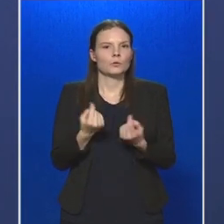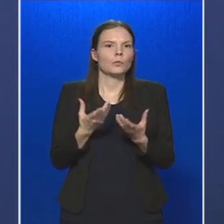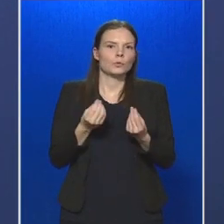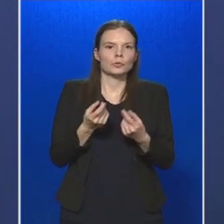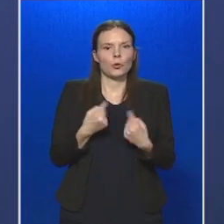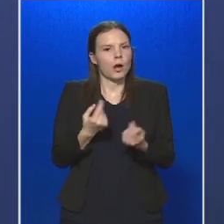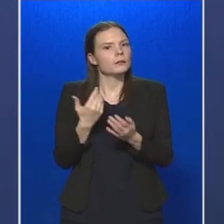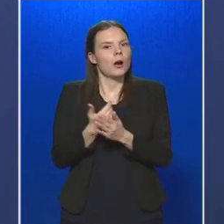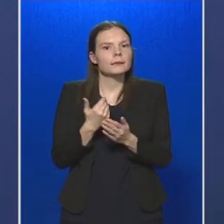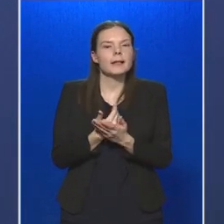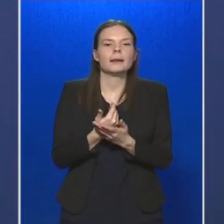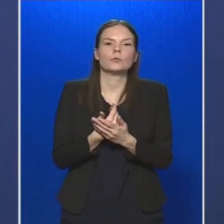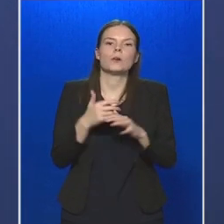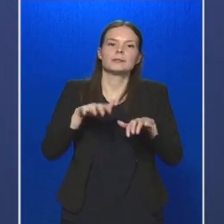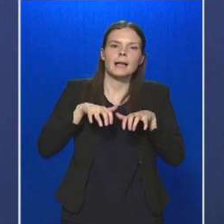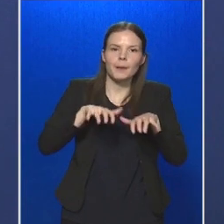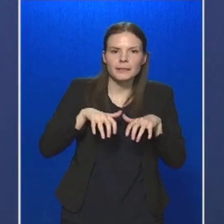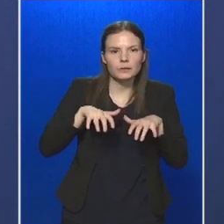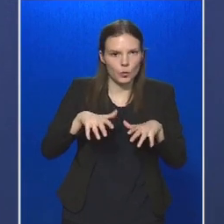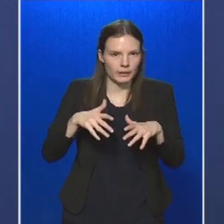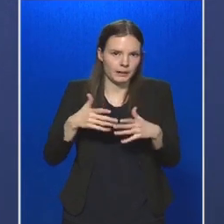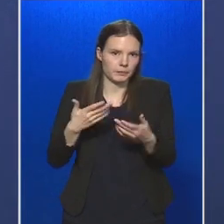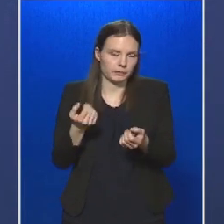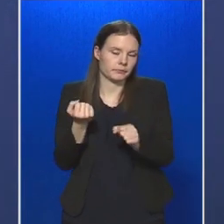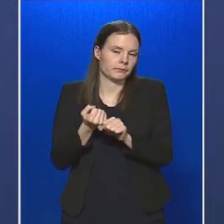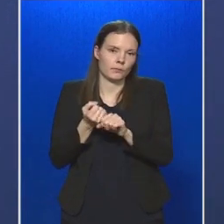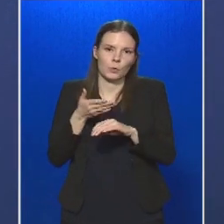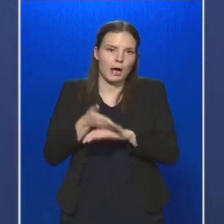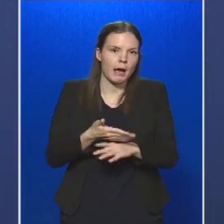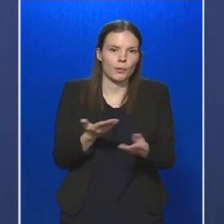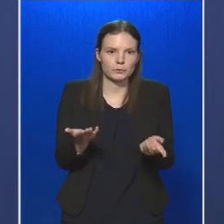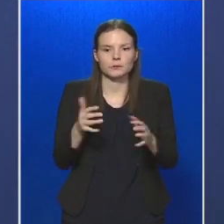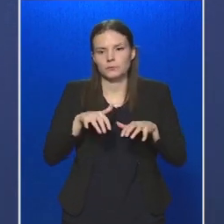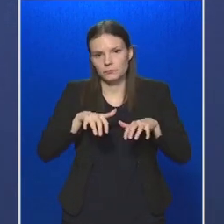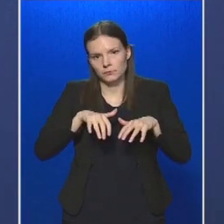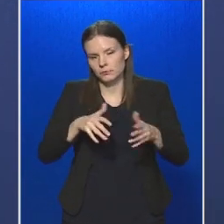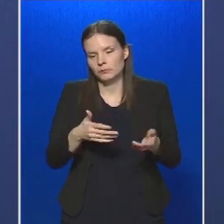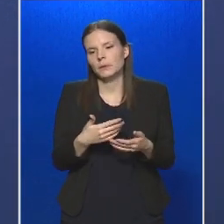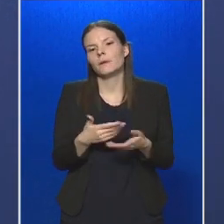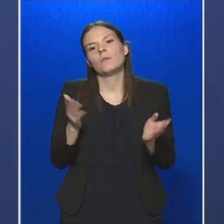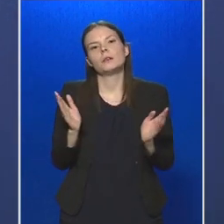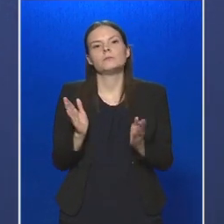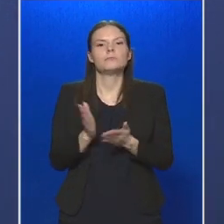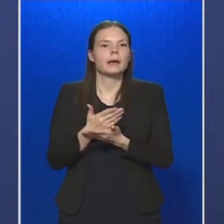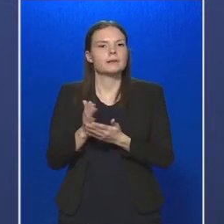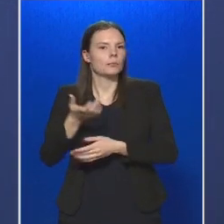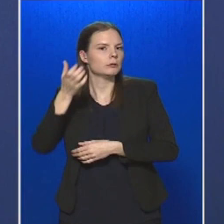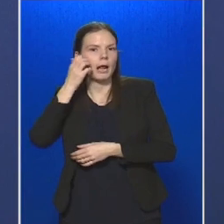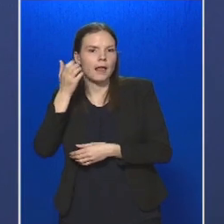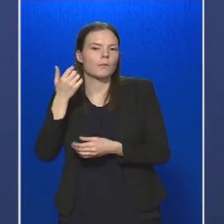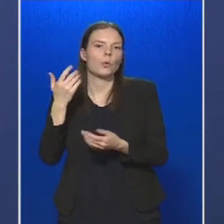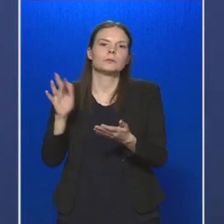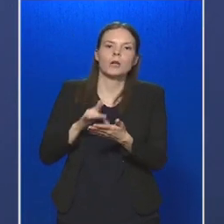használjuk a számítógépeket a munkánkhoz, vagy akár az egyszerű telefonokat,